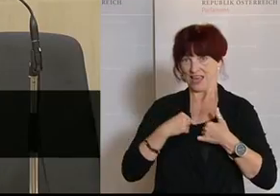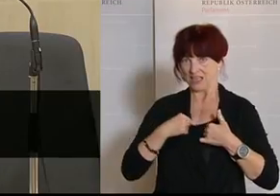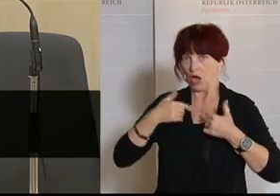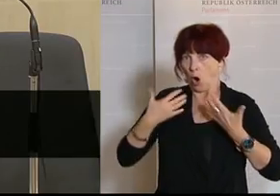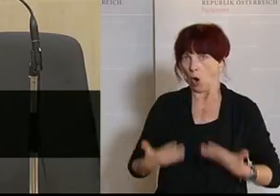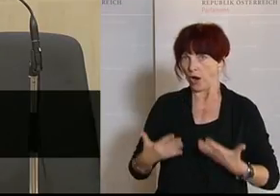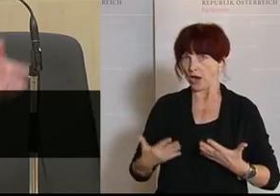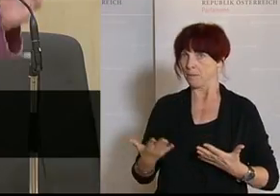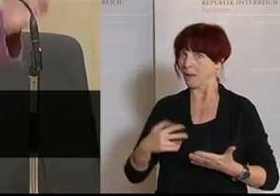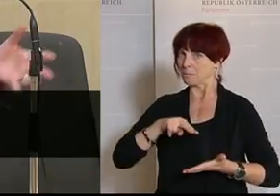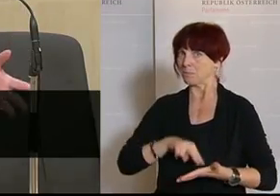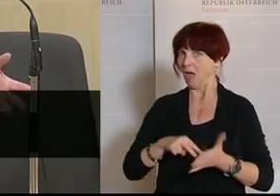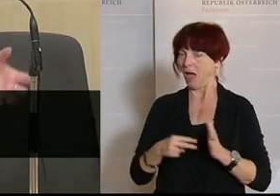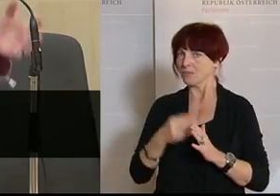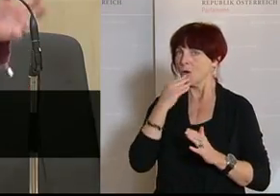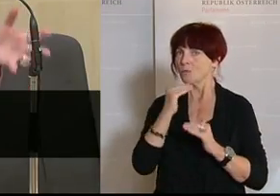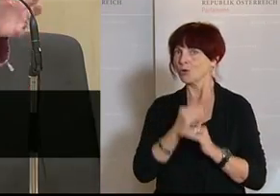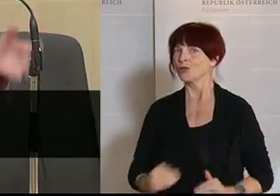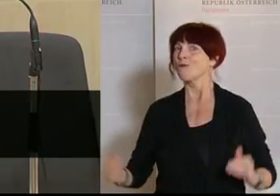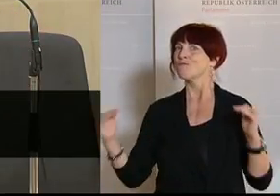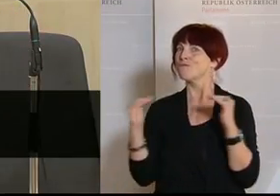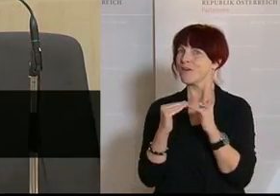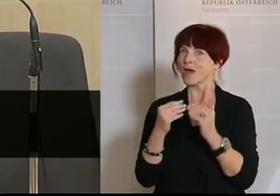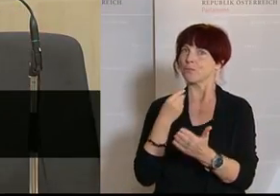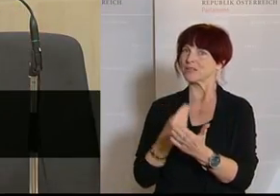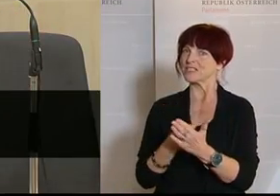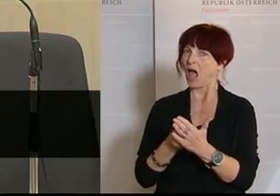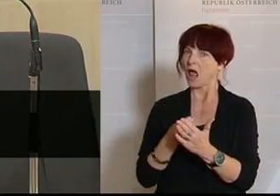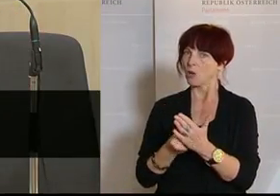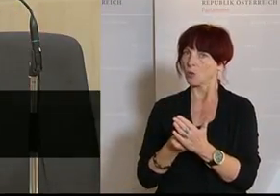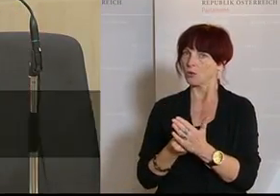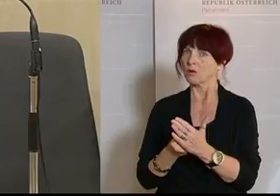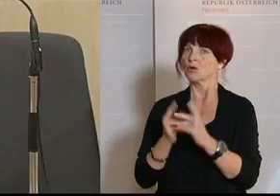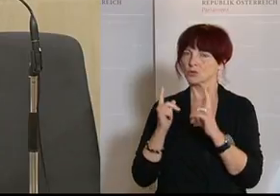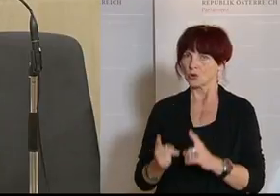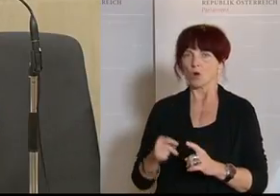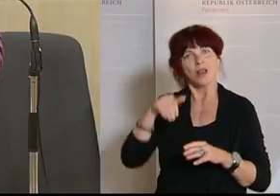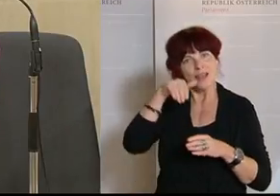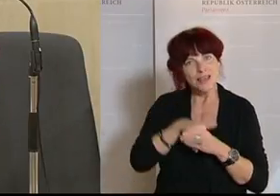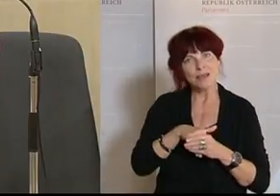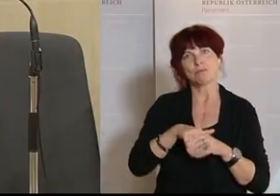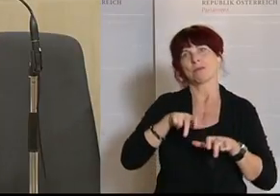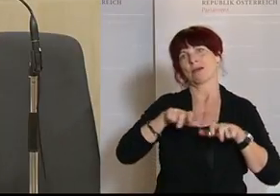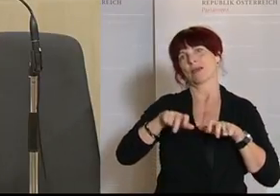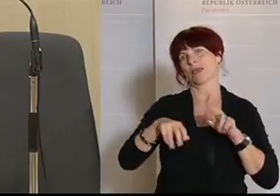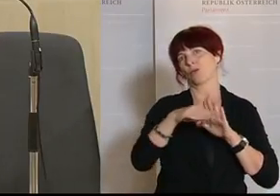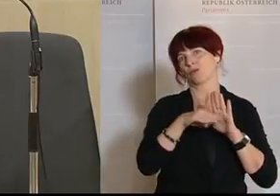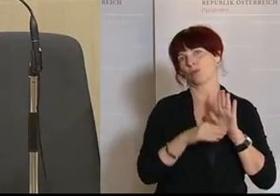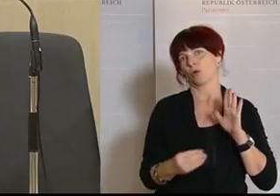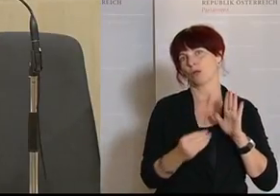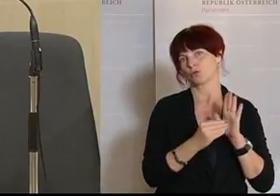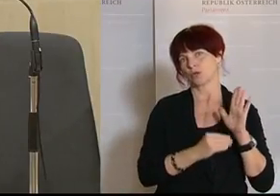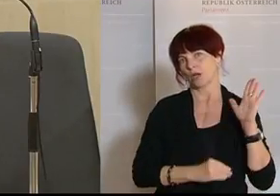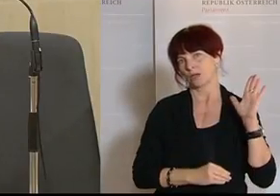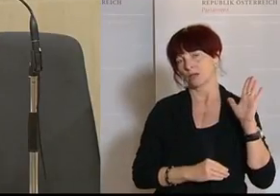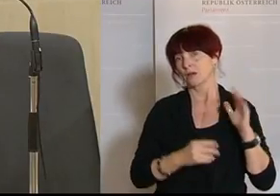verbessern. Initiative für Fair Pay stand und steht im Regierungsprogramm. Und jetzt sehen wir, was es heißt, wenn Künstlerinnen